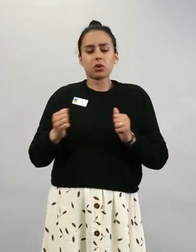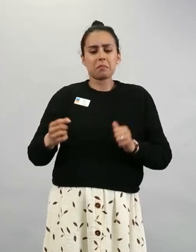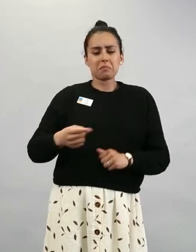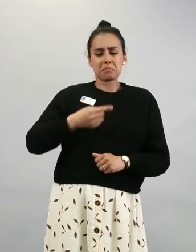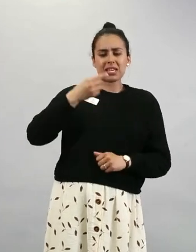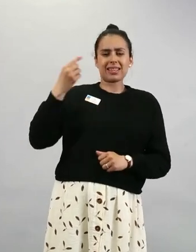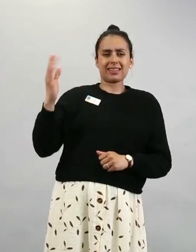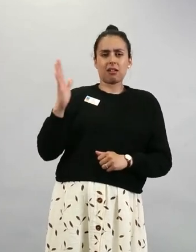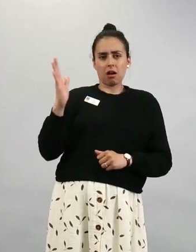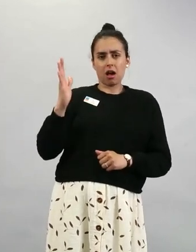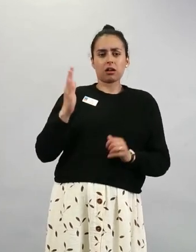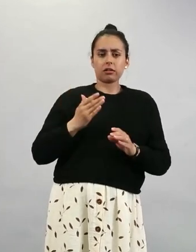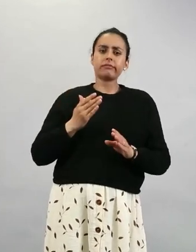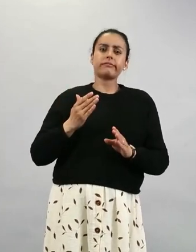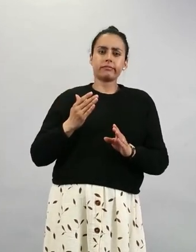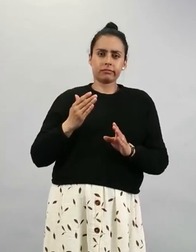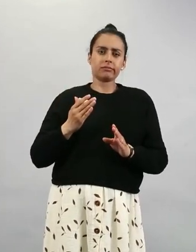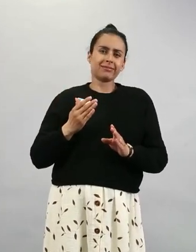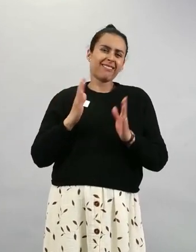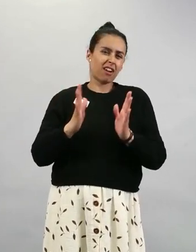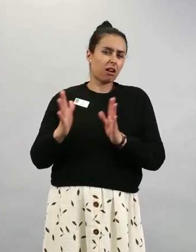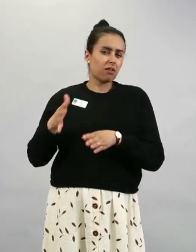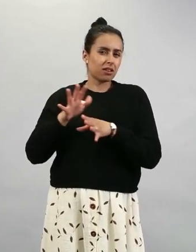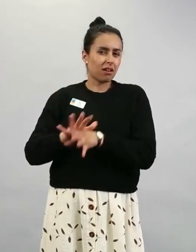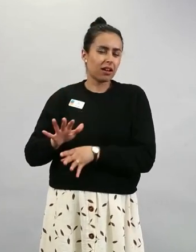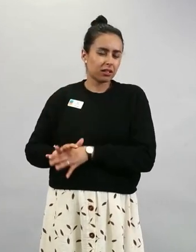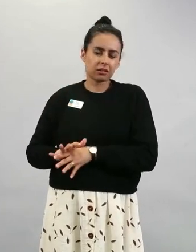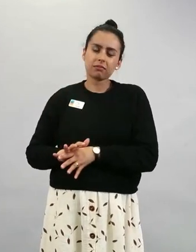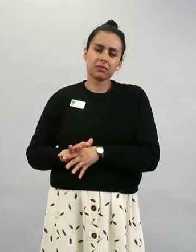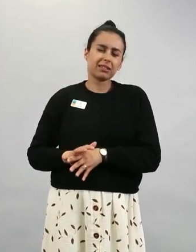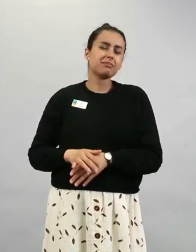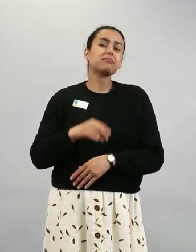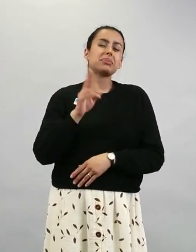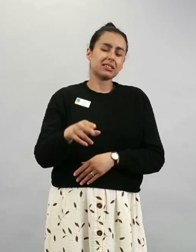vakavat haitat ovat hyvin harvinaisia.